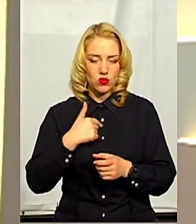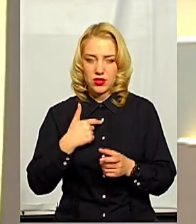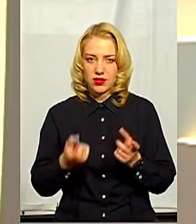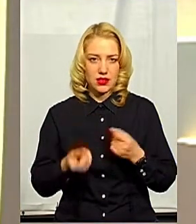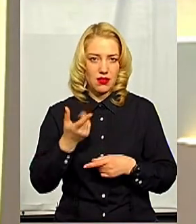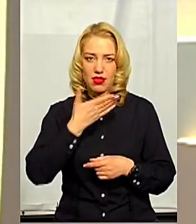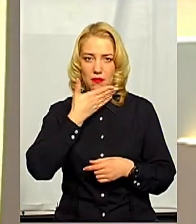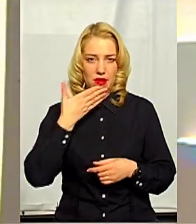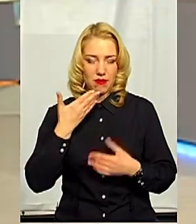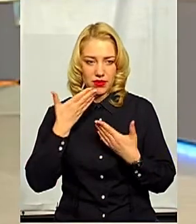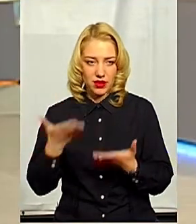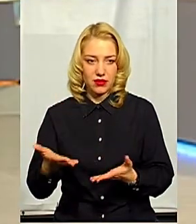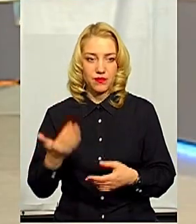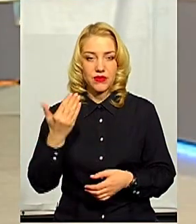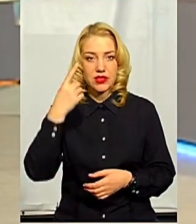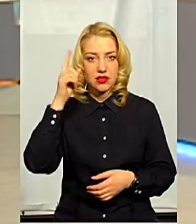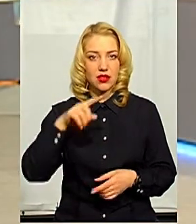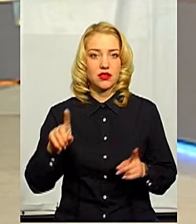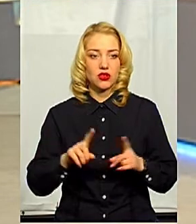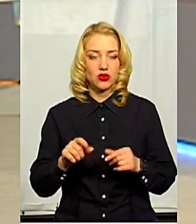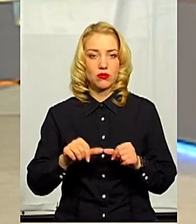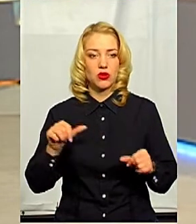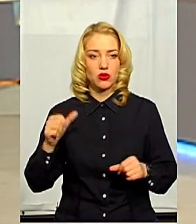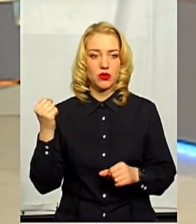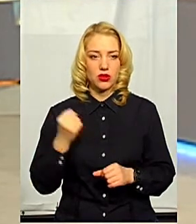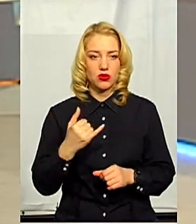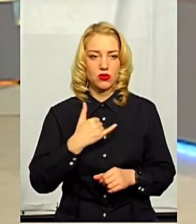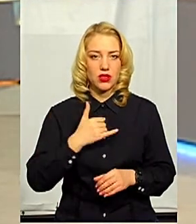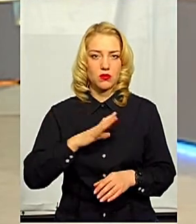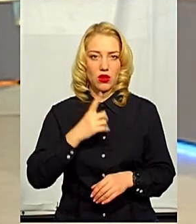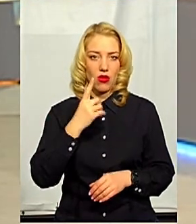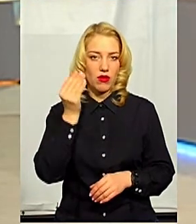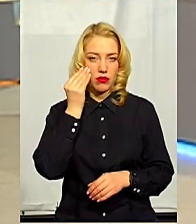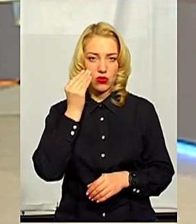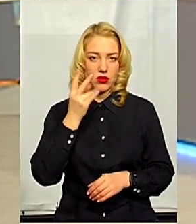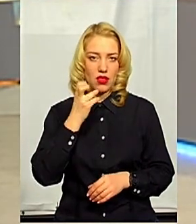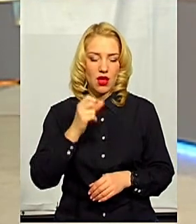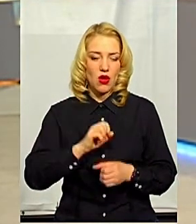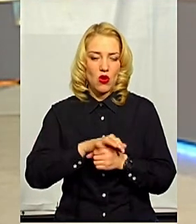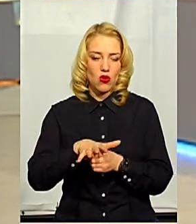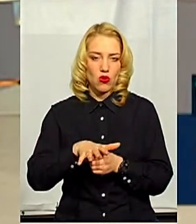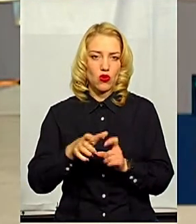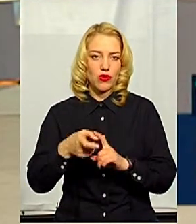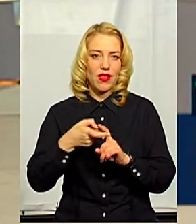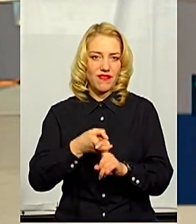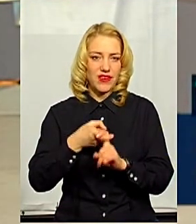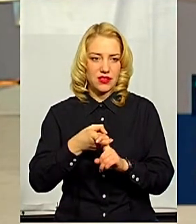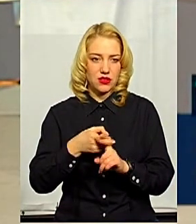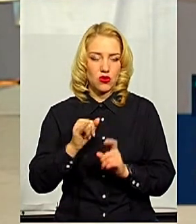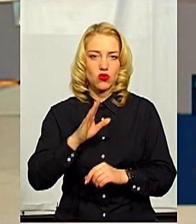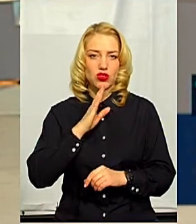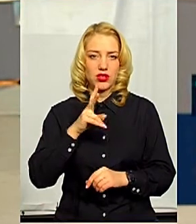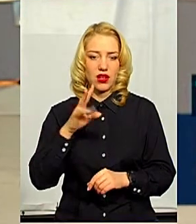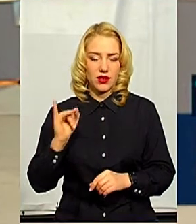'явилися? Ви знаєте, що на минулому тижні у нас була підозри на коронавірусну інфекцію у